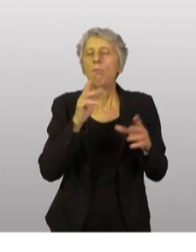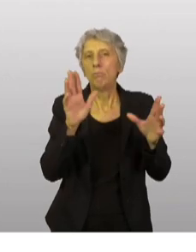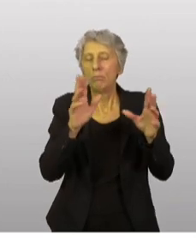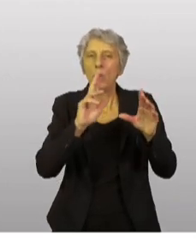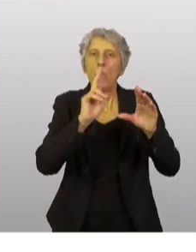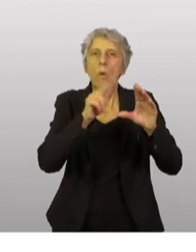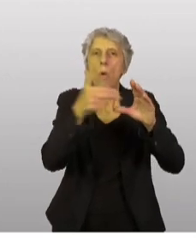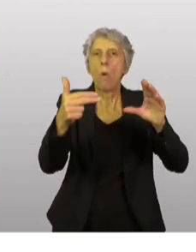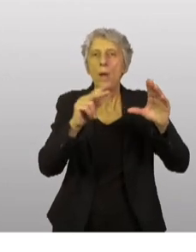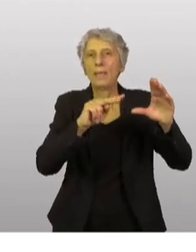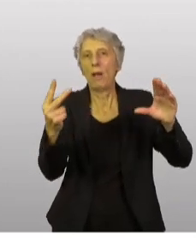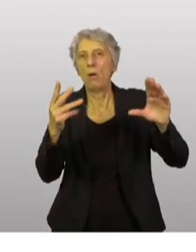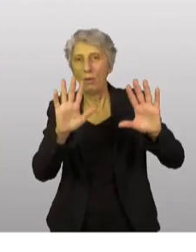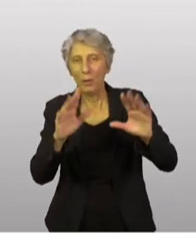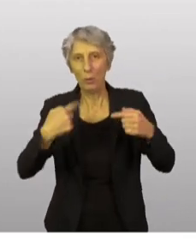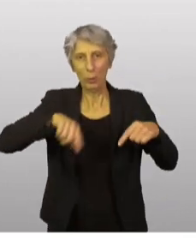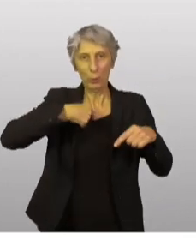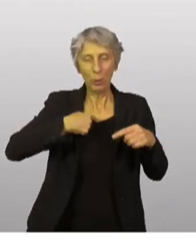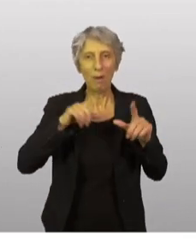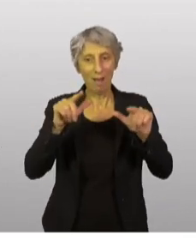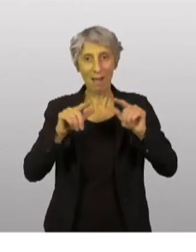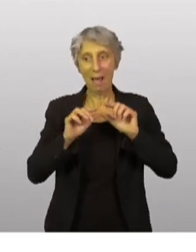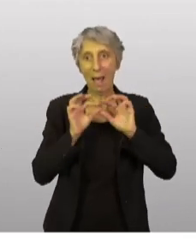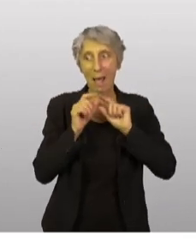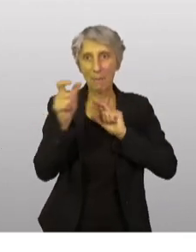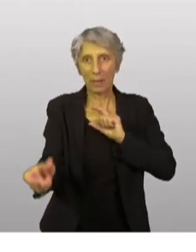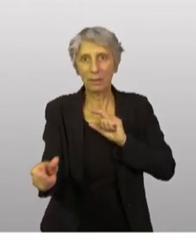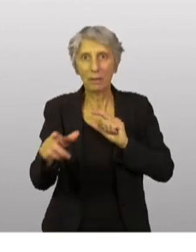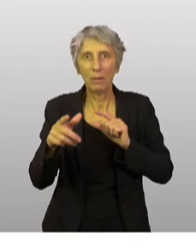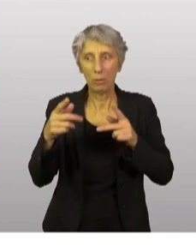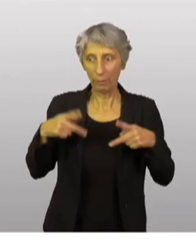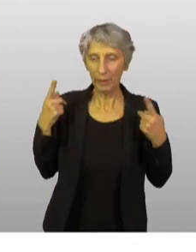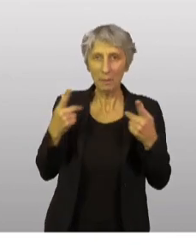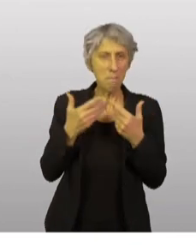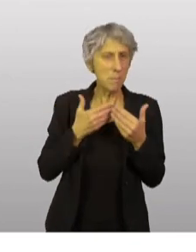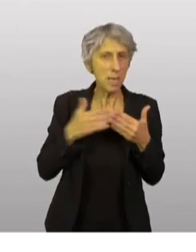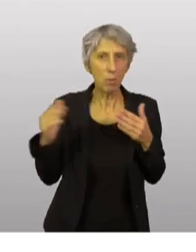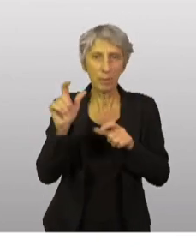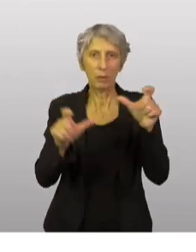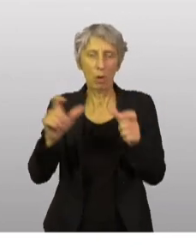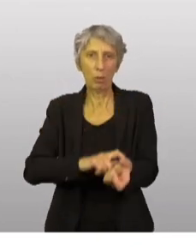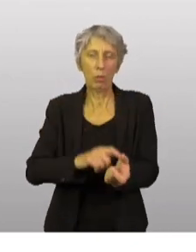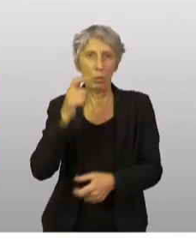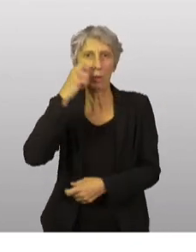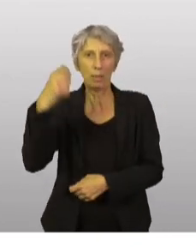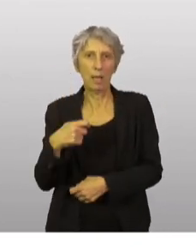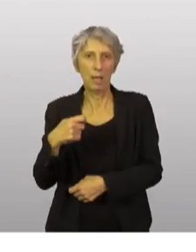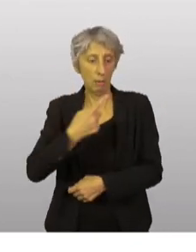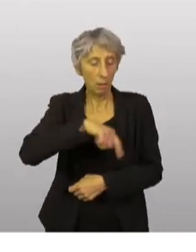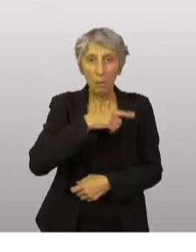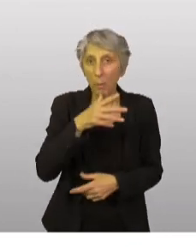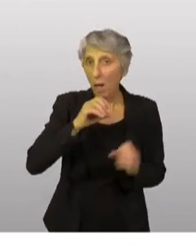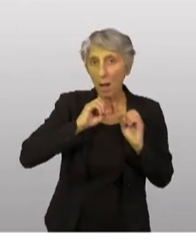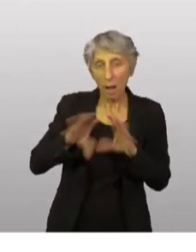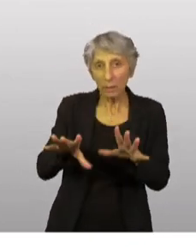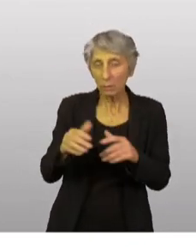je puis dire, nous aurons un impact concret sur la vie de millions d'Ukrainiens. Nous ne pouvons pas les laisser seuls